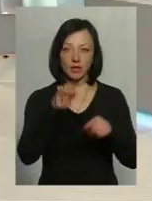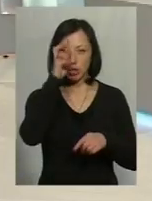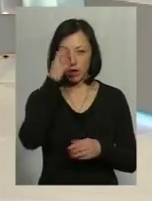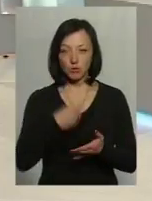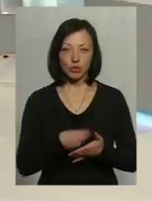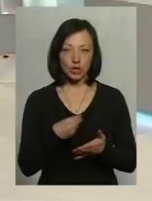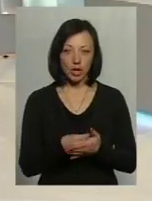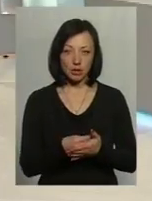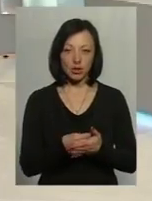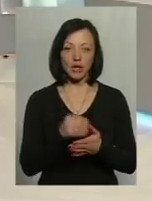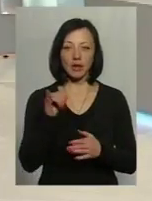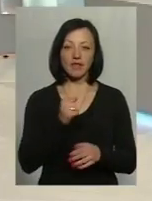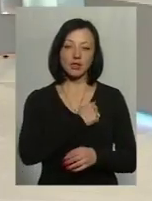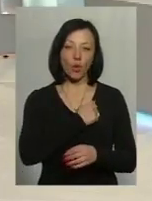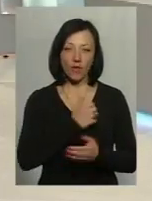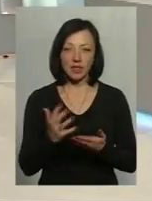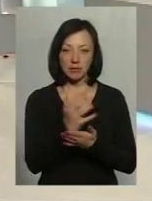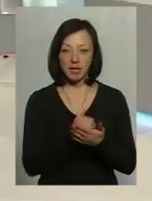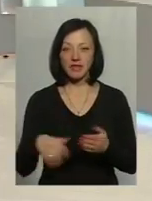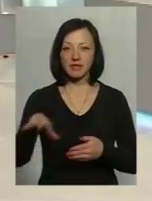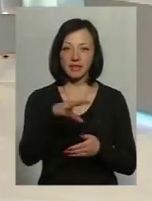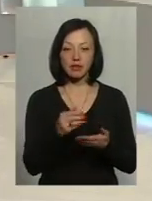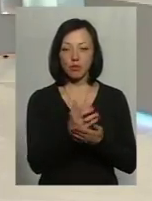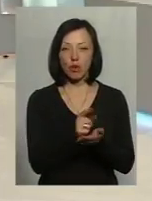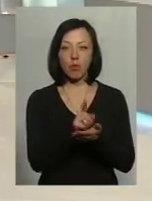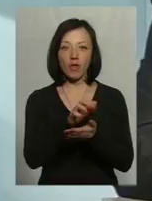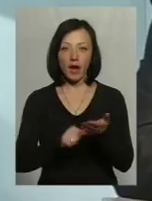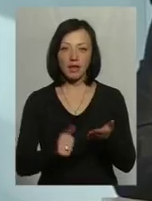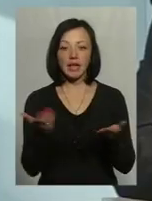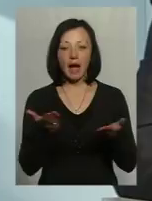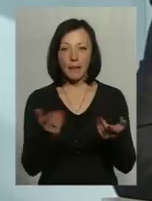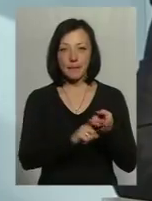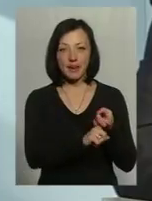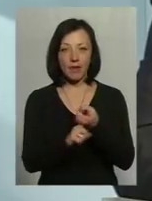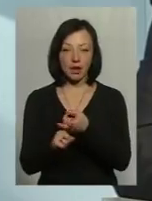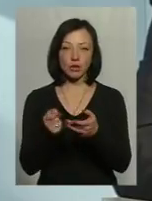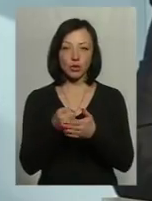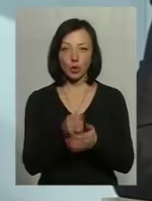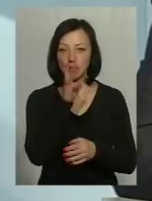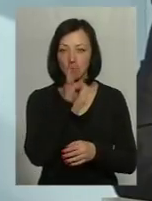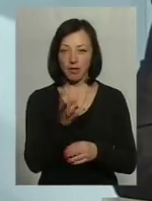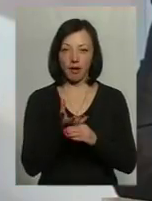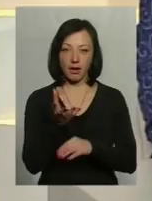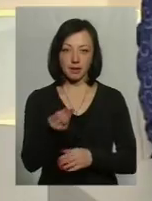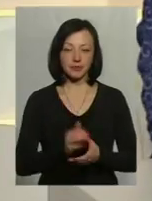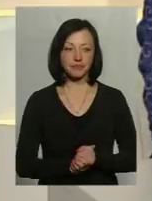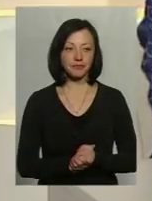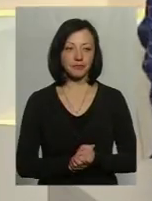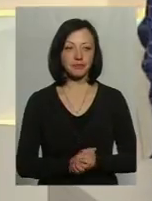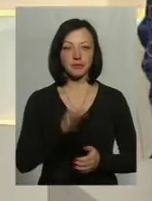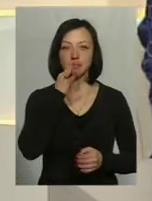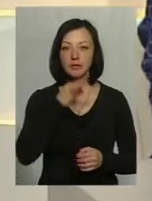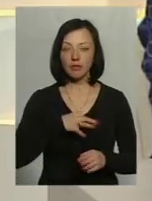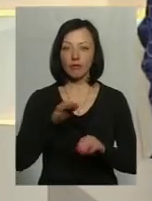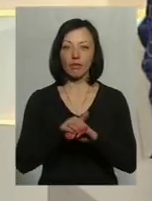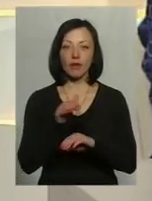бюджету йде розщеплення, і військовий збір, тобто всі збори і податки, які прив'язані до заробітної плати. Скажіть, будь ласка,